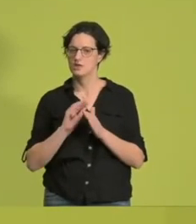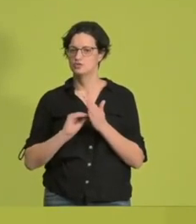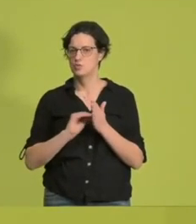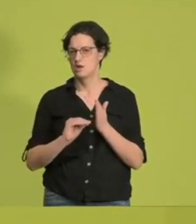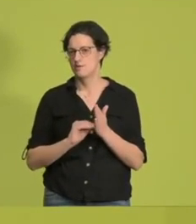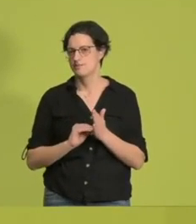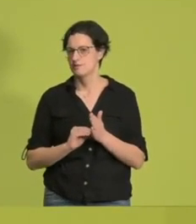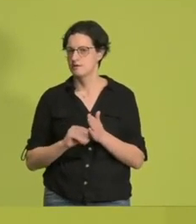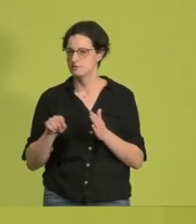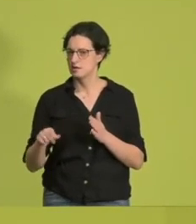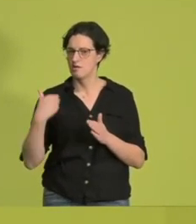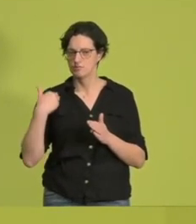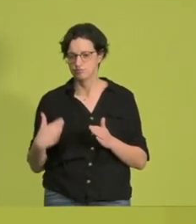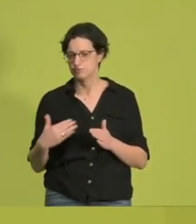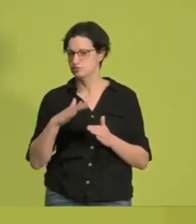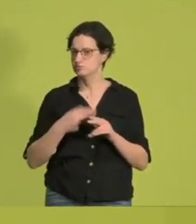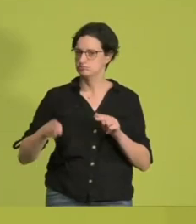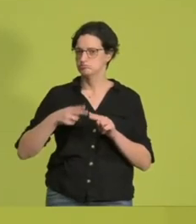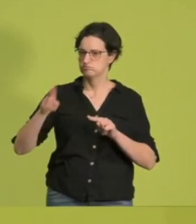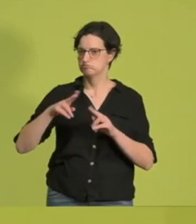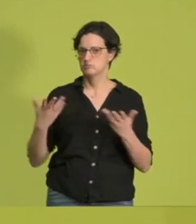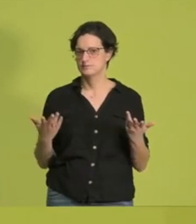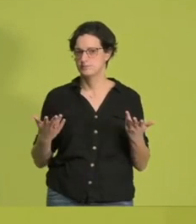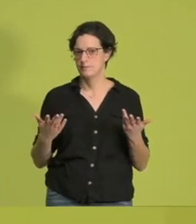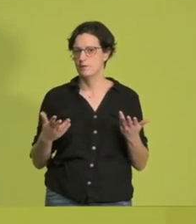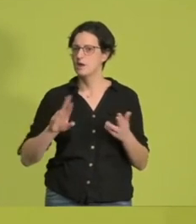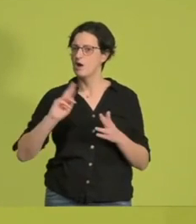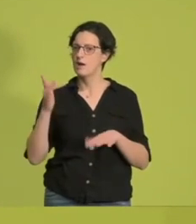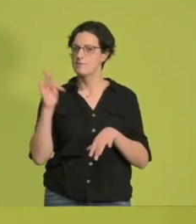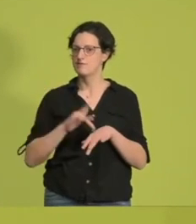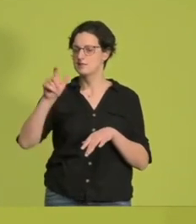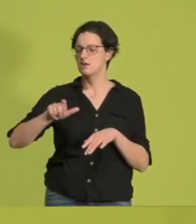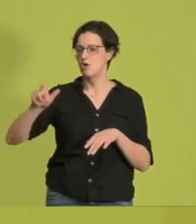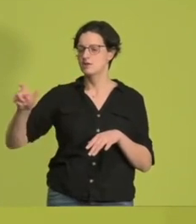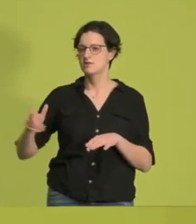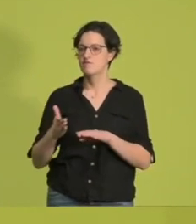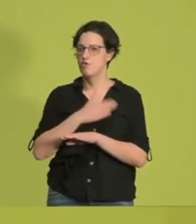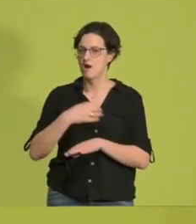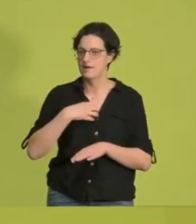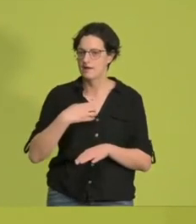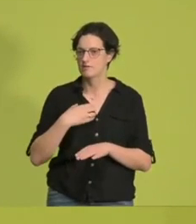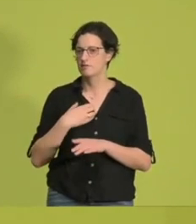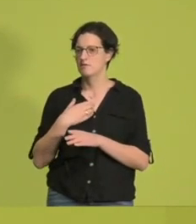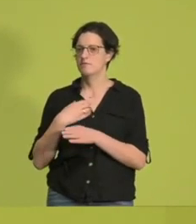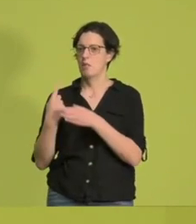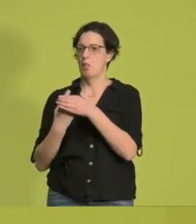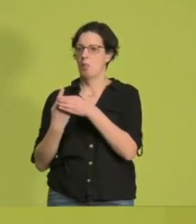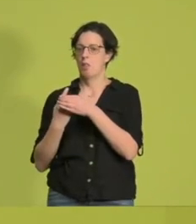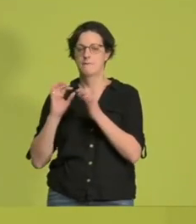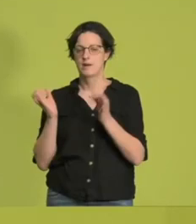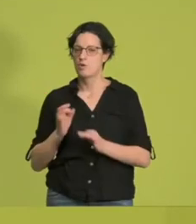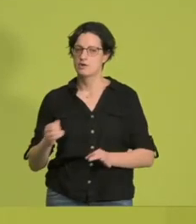die größten Verliererinnen und Verlierer sind. Und auch, dass Menschen, die vulnerable sind, die von Vorerkrankungen betroffen sind, eben nicht isoliert sind und nicht Angst